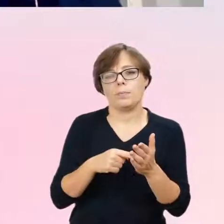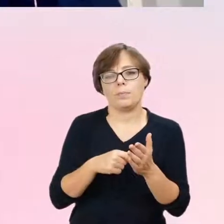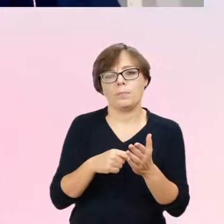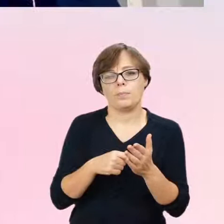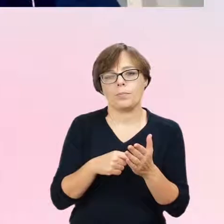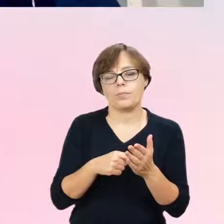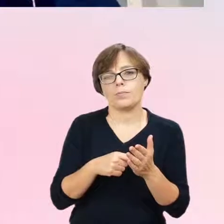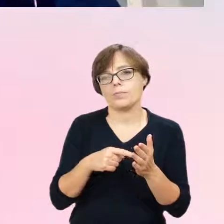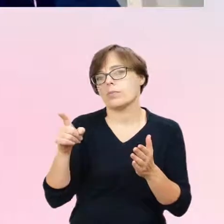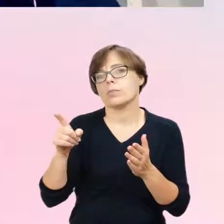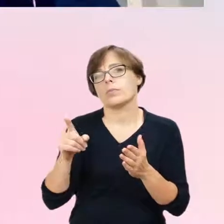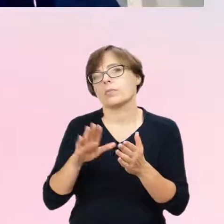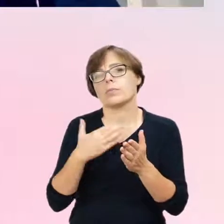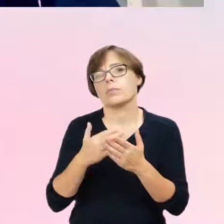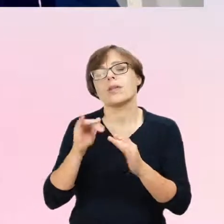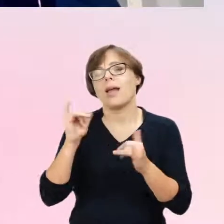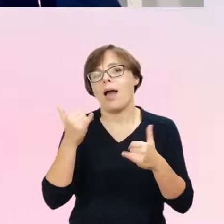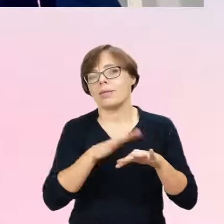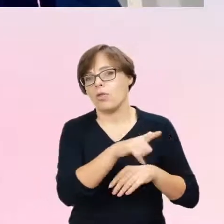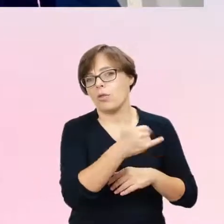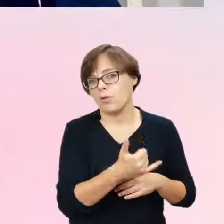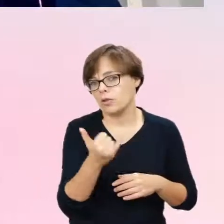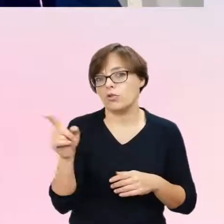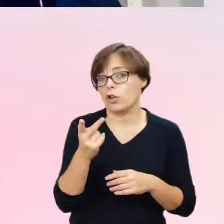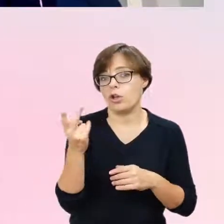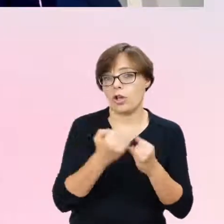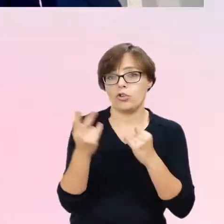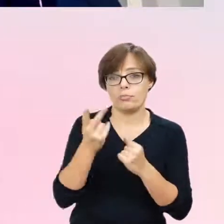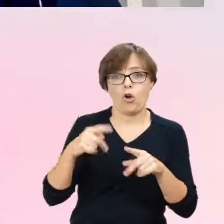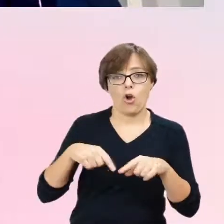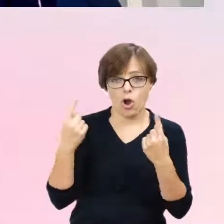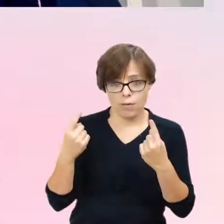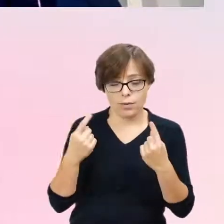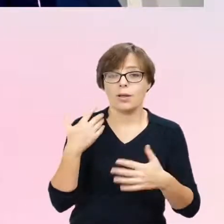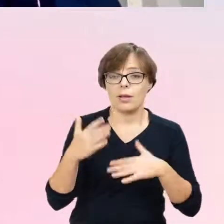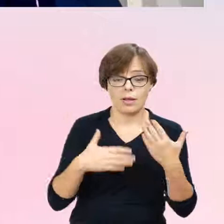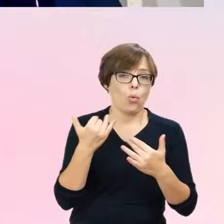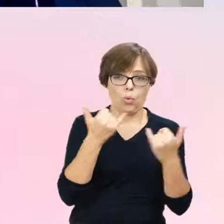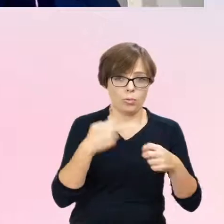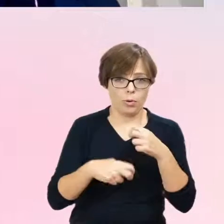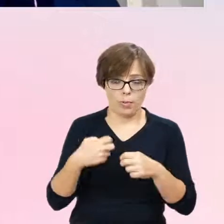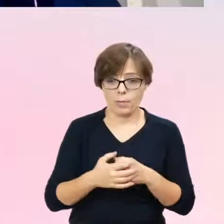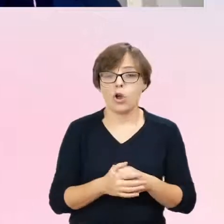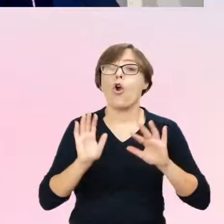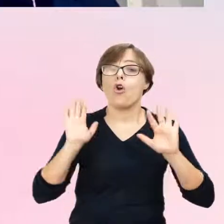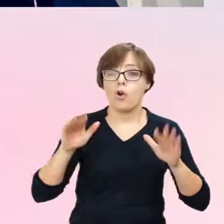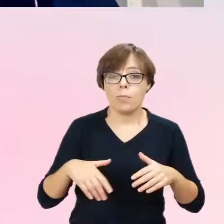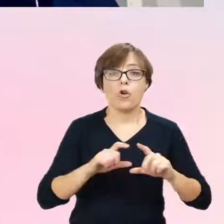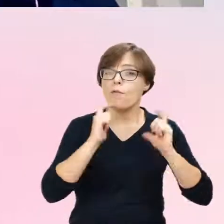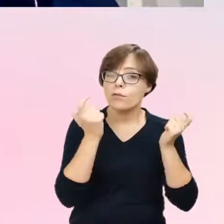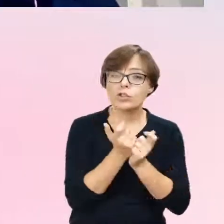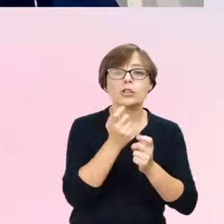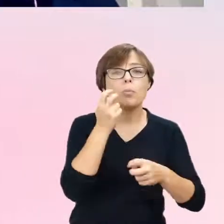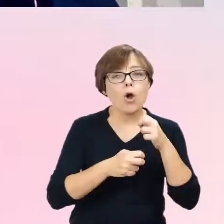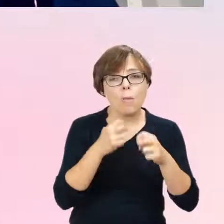wobec dziecka powinno, czy może być zastosowane. I dopiero po wyeliminowaniu wszystkich czynników, które mogłyby